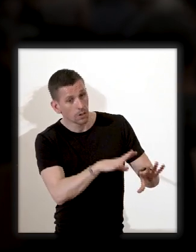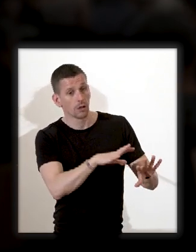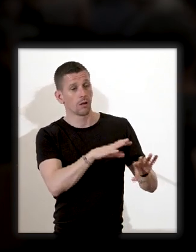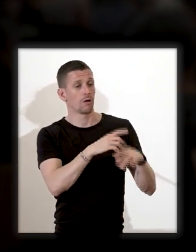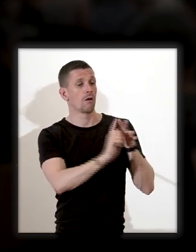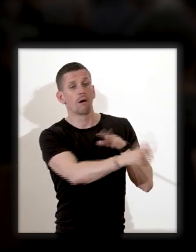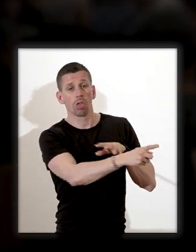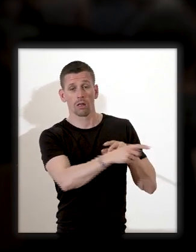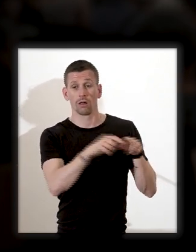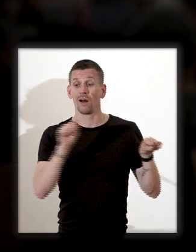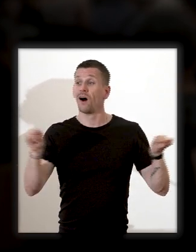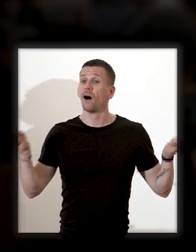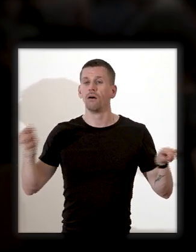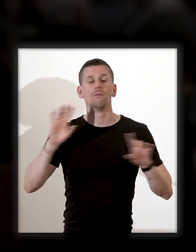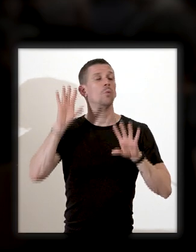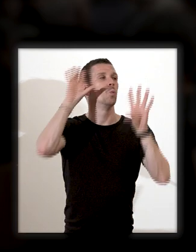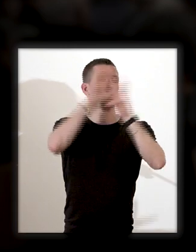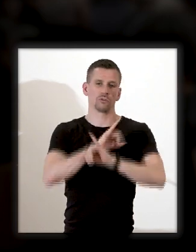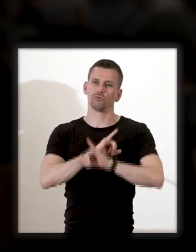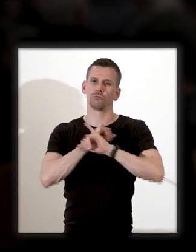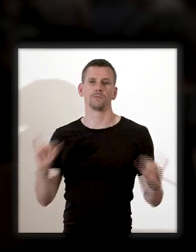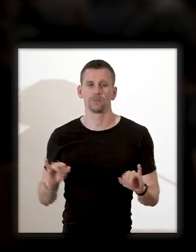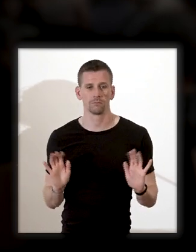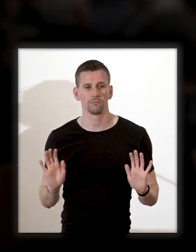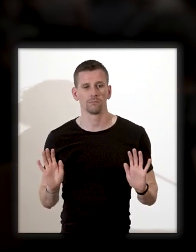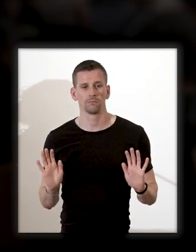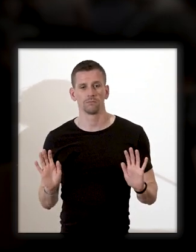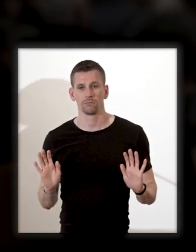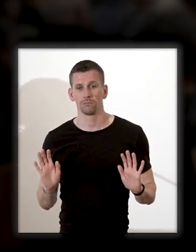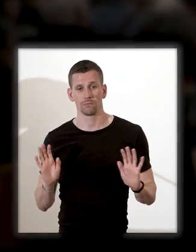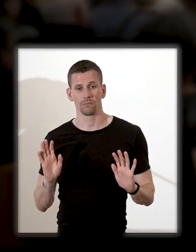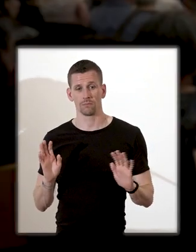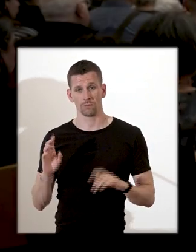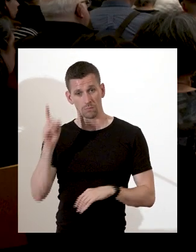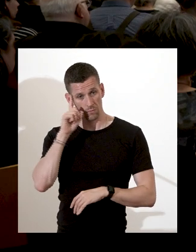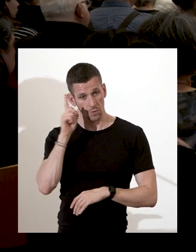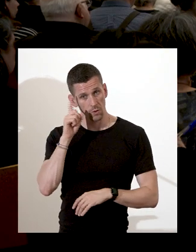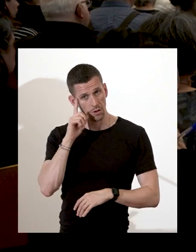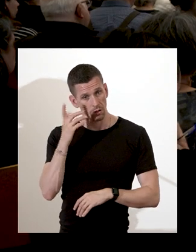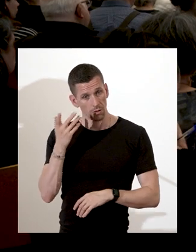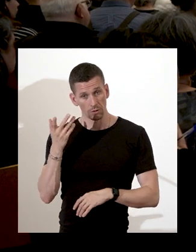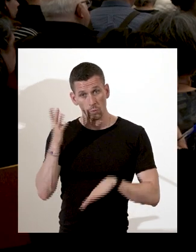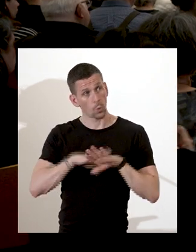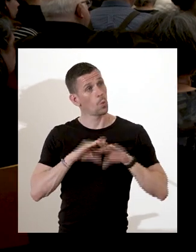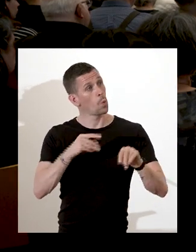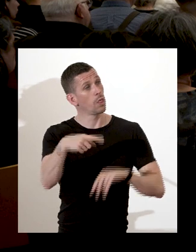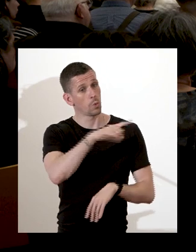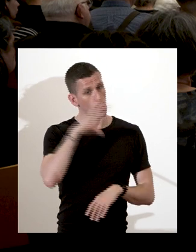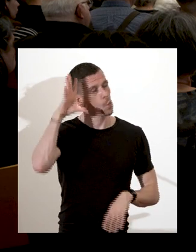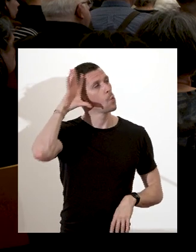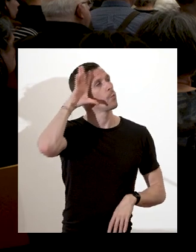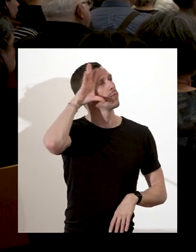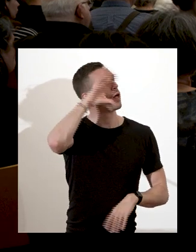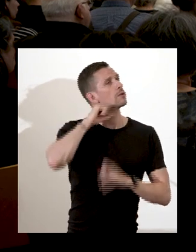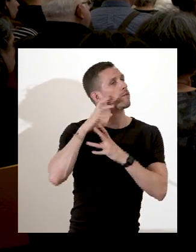'ironie tragique, à vrai dire, puisqu'elle conjure justement un oubli ou une négligence mémorielle. Alors, comment